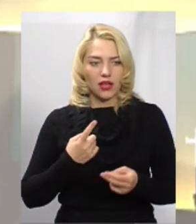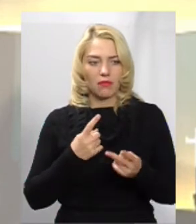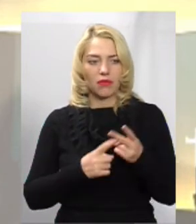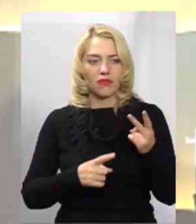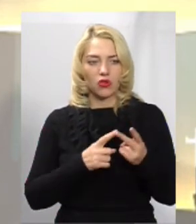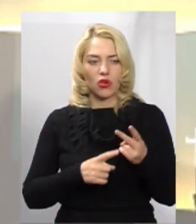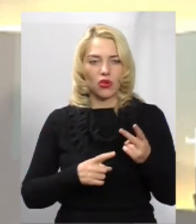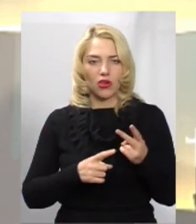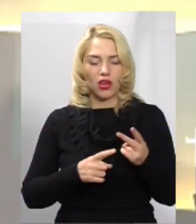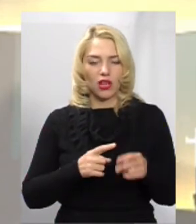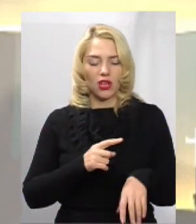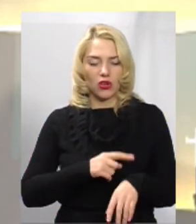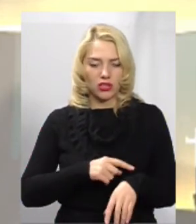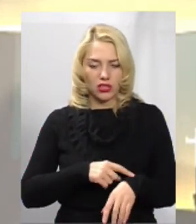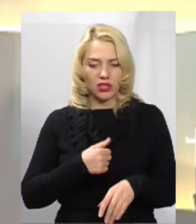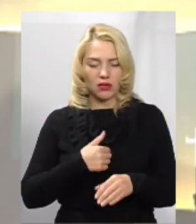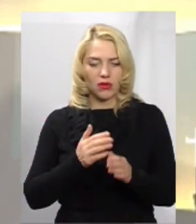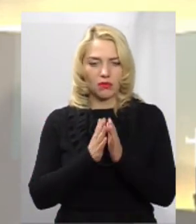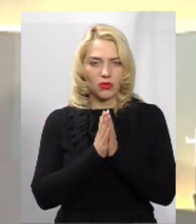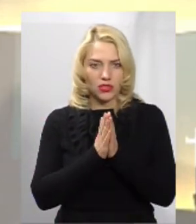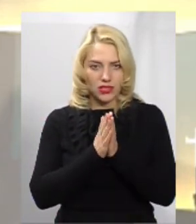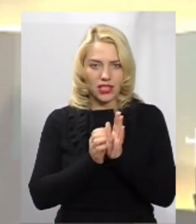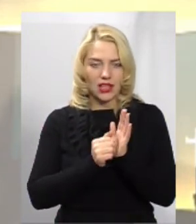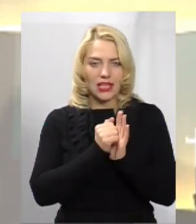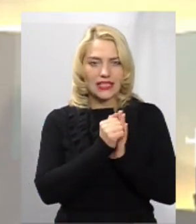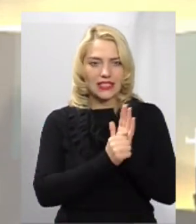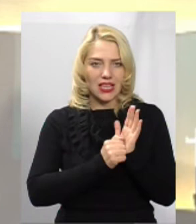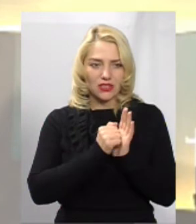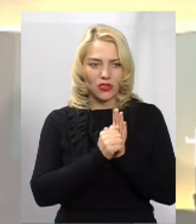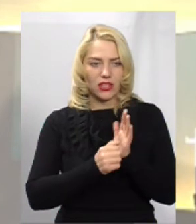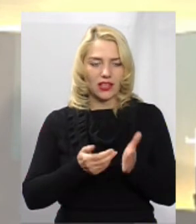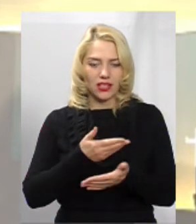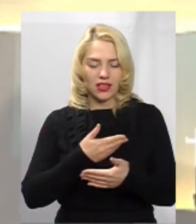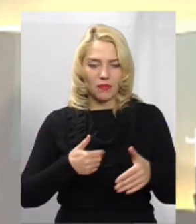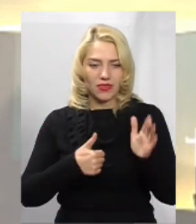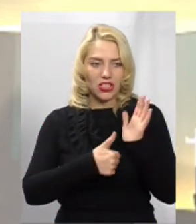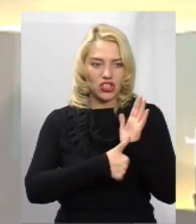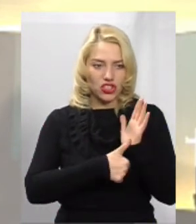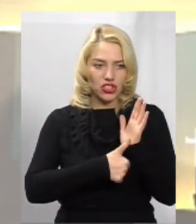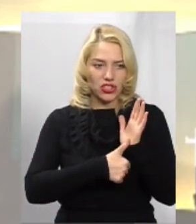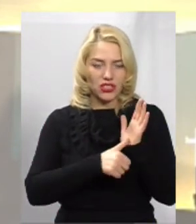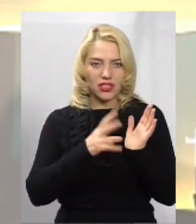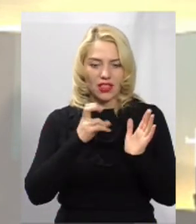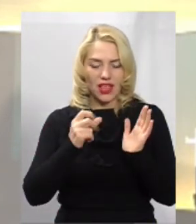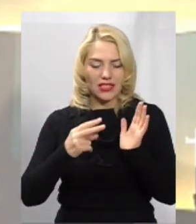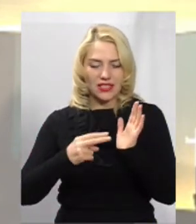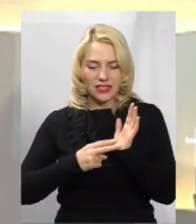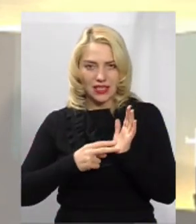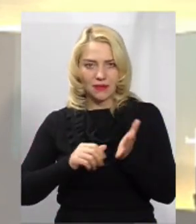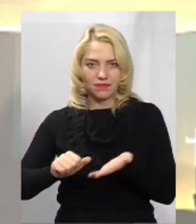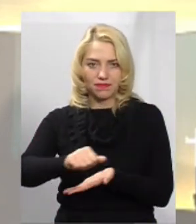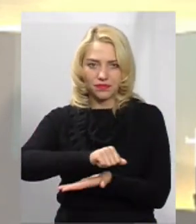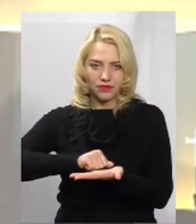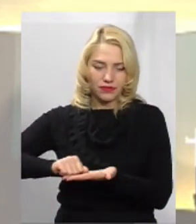дорога. То ми просили заасфальтувати нам 7-6 найхів оцій майданчик покрився. Тому що